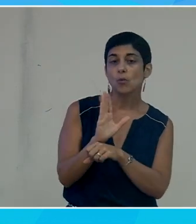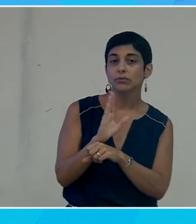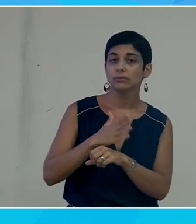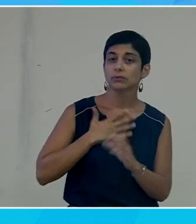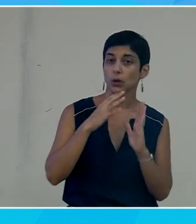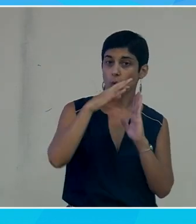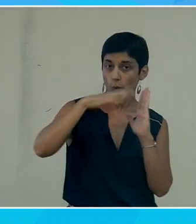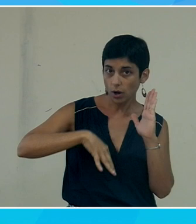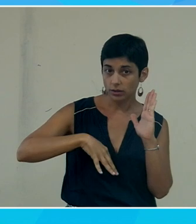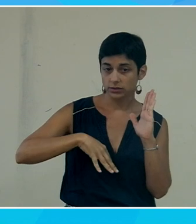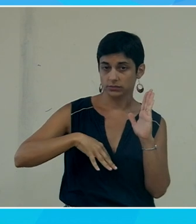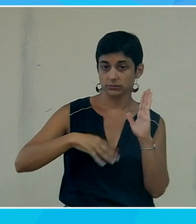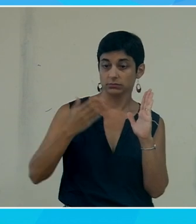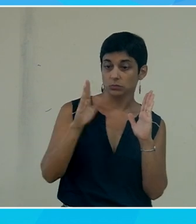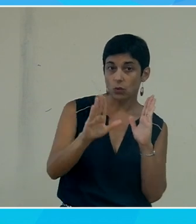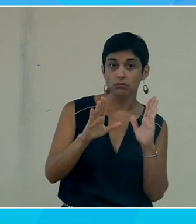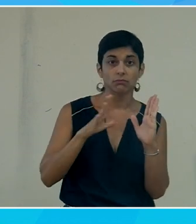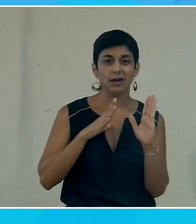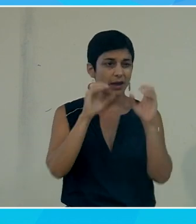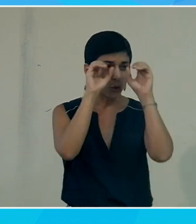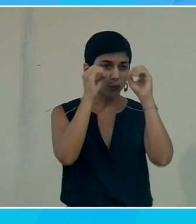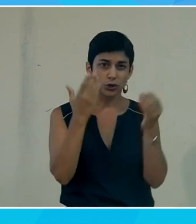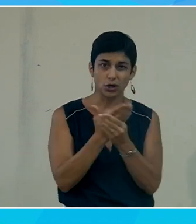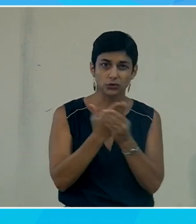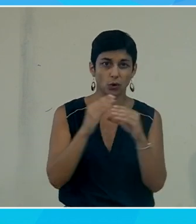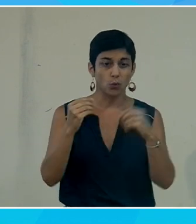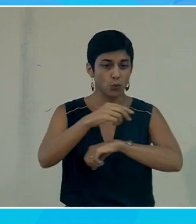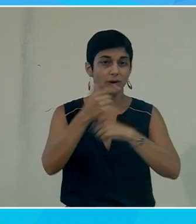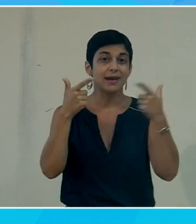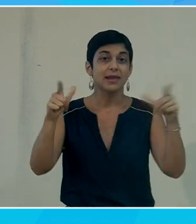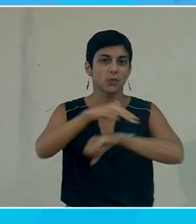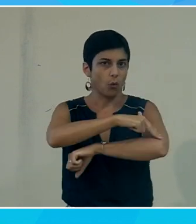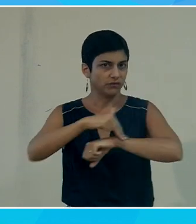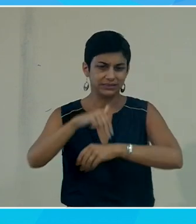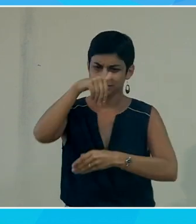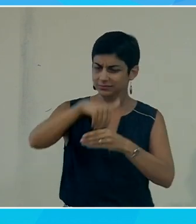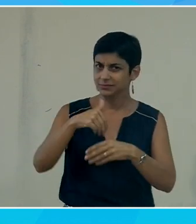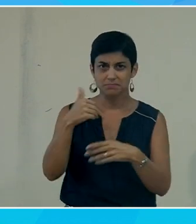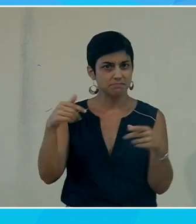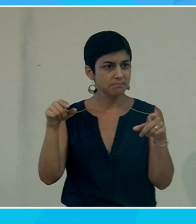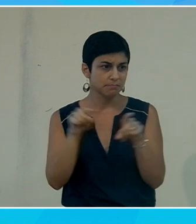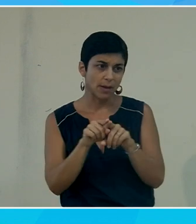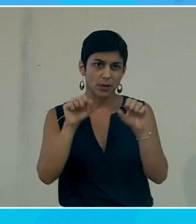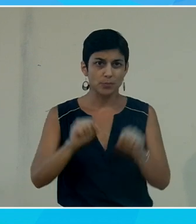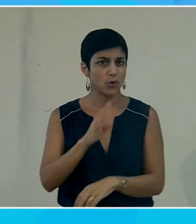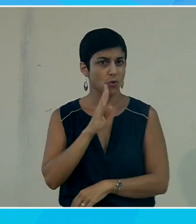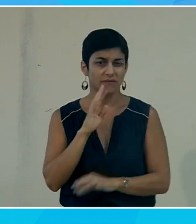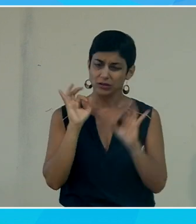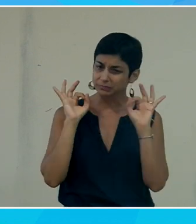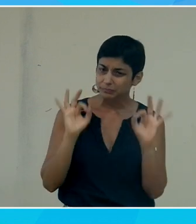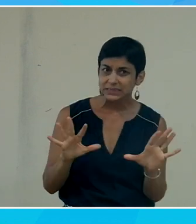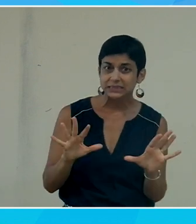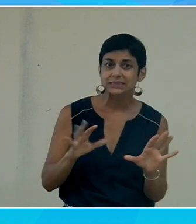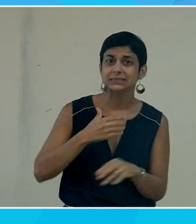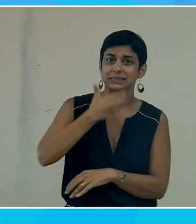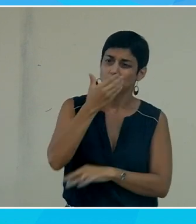le voir aussi à travers Google Docs ou LibreOffice pour élargir le propos on pourrait d'ailleurs avoir le même type de conférences avec Apple sauf qu